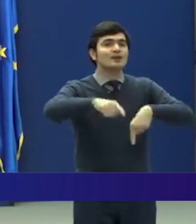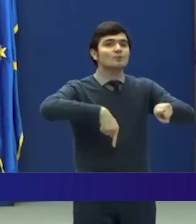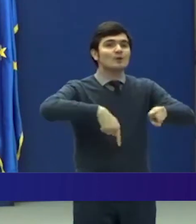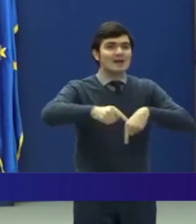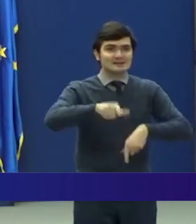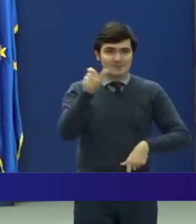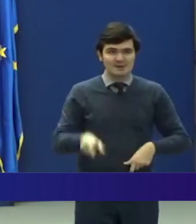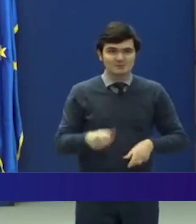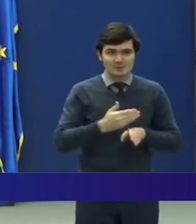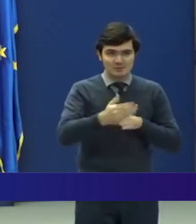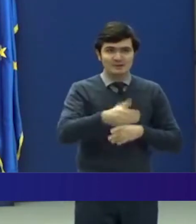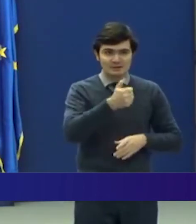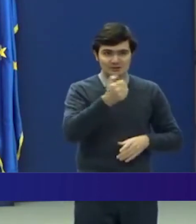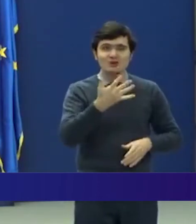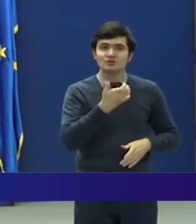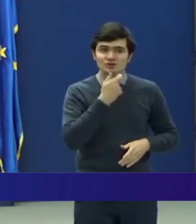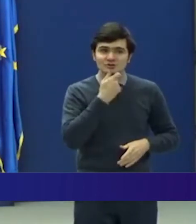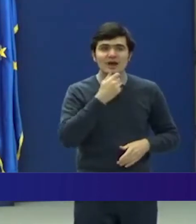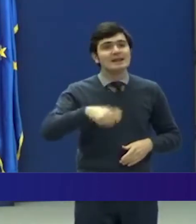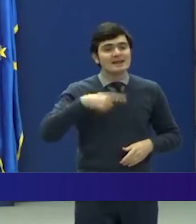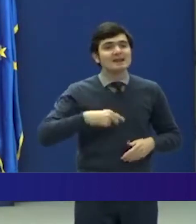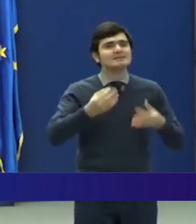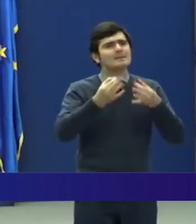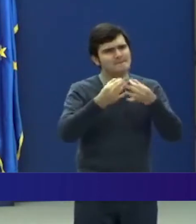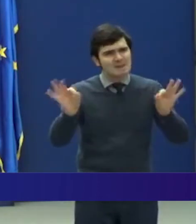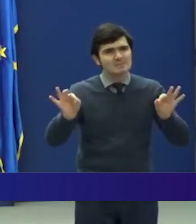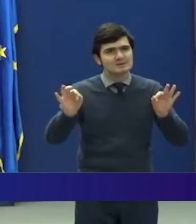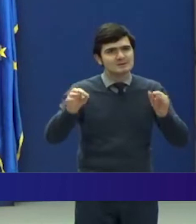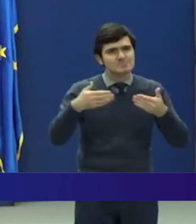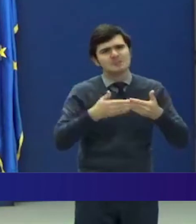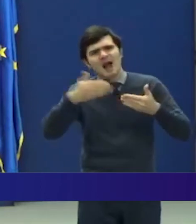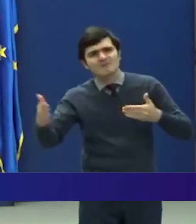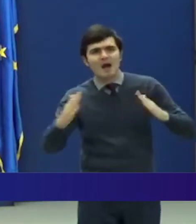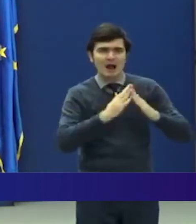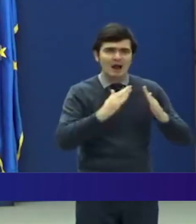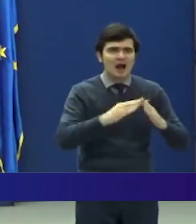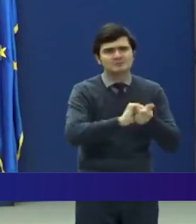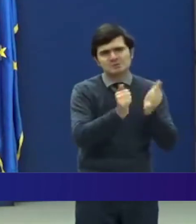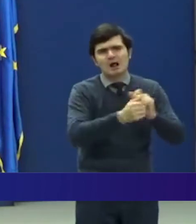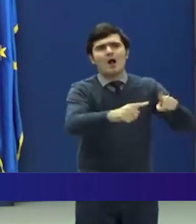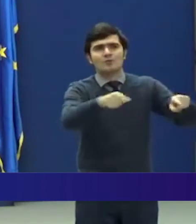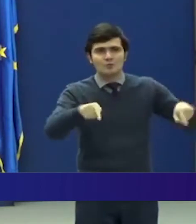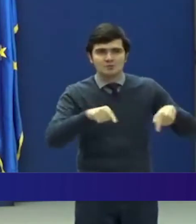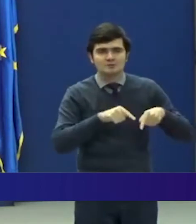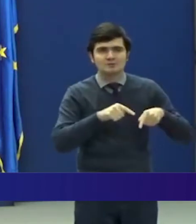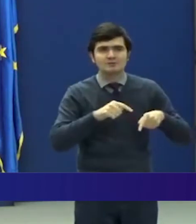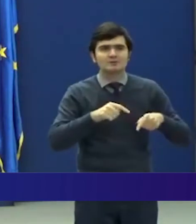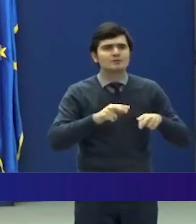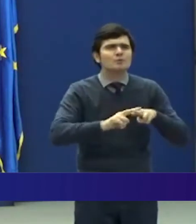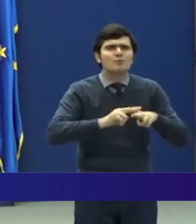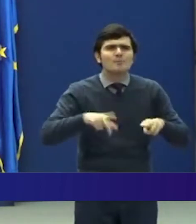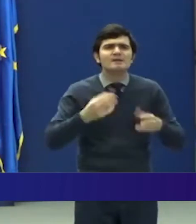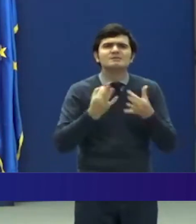este permisă în afara locuinței sau a gospodăriei în